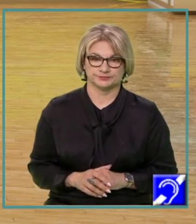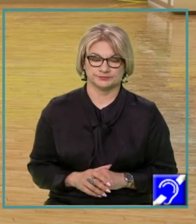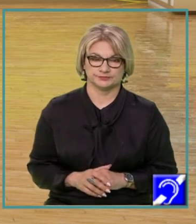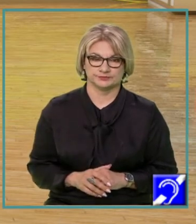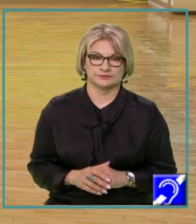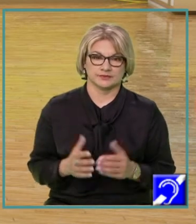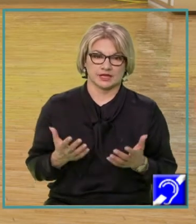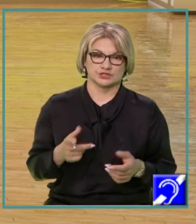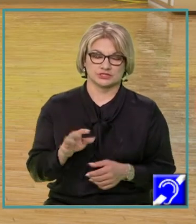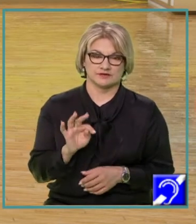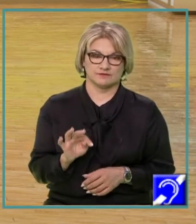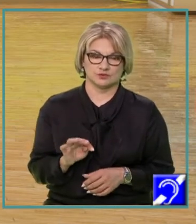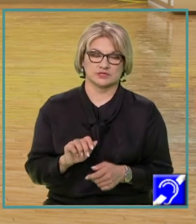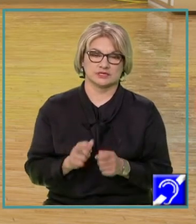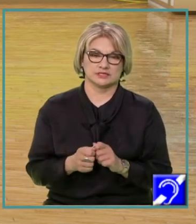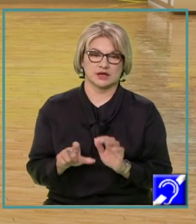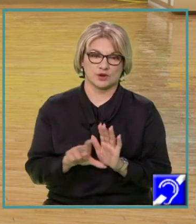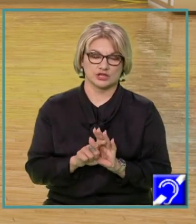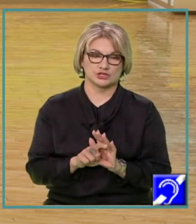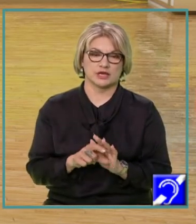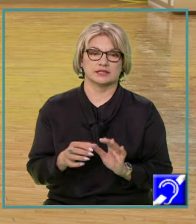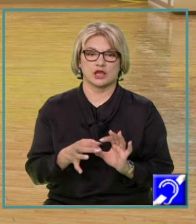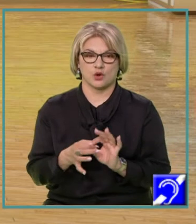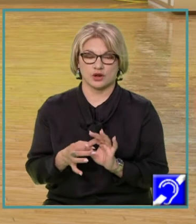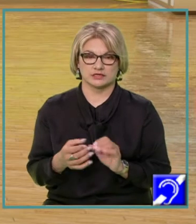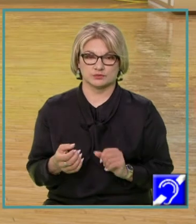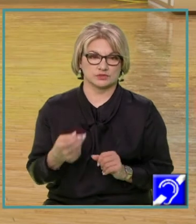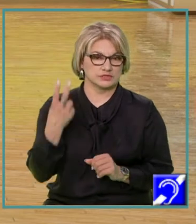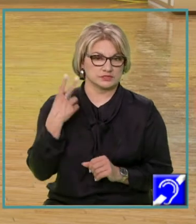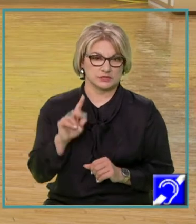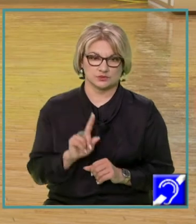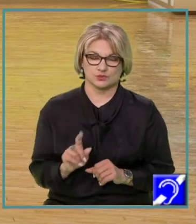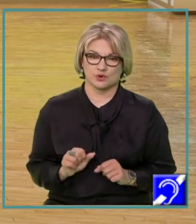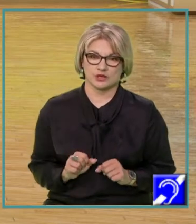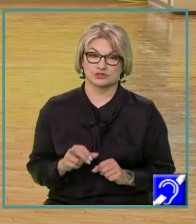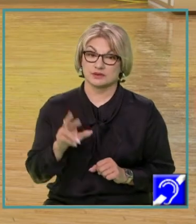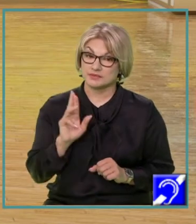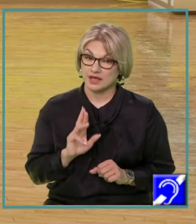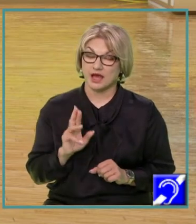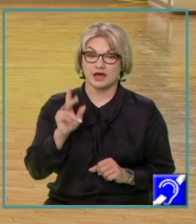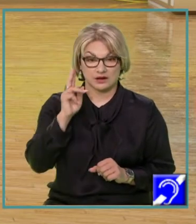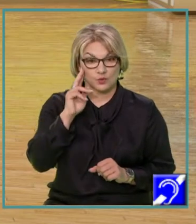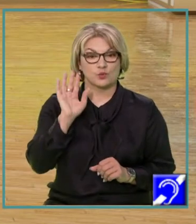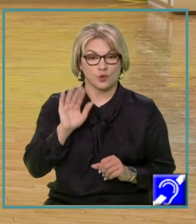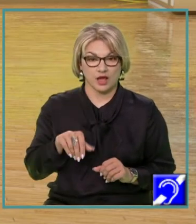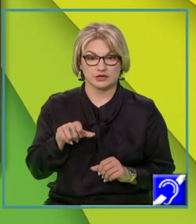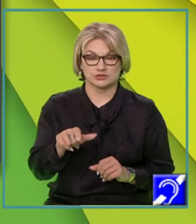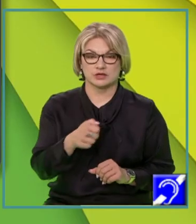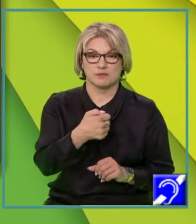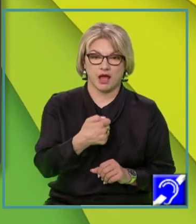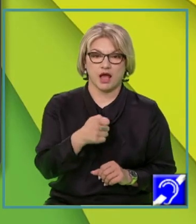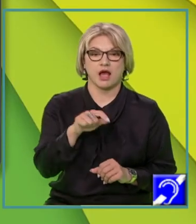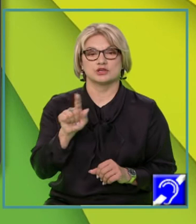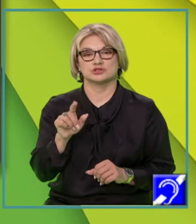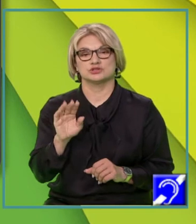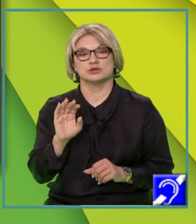Așadar, funcția sau legea de corespondență nu o cunoaștem, dar cunoaștem faptul că A și B se